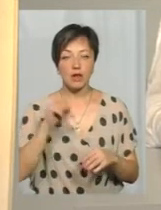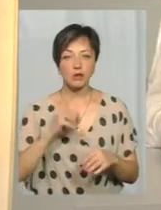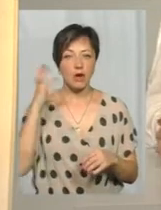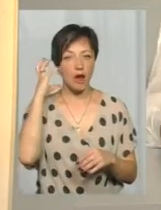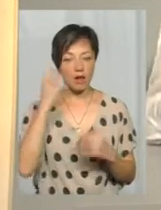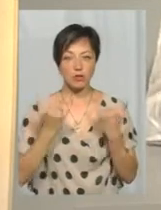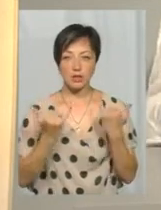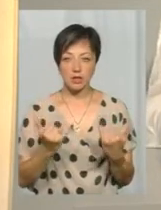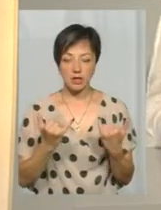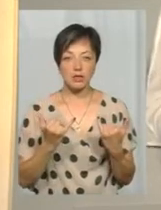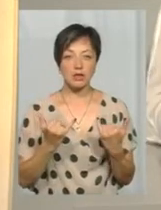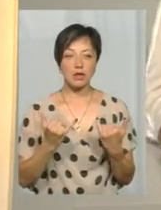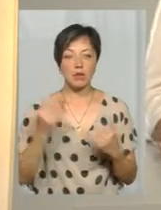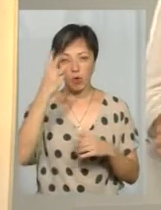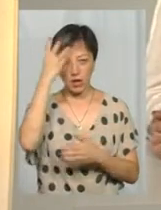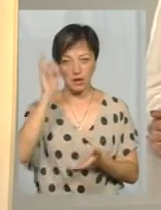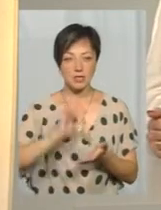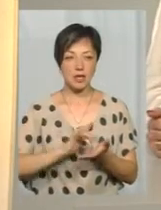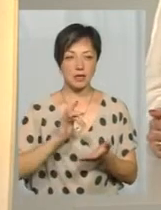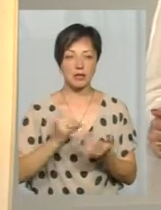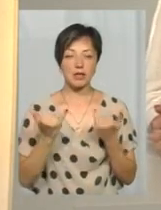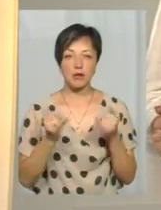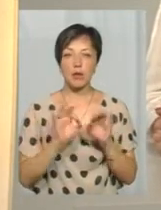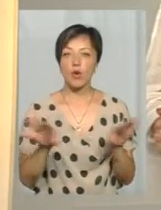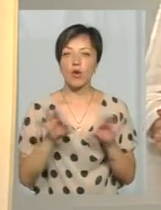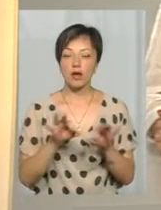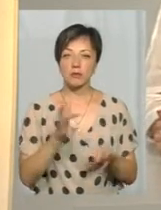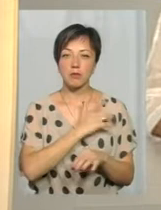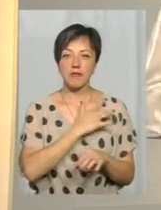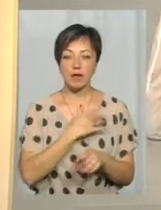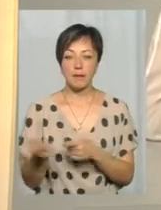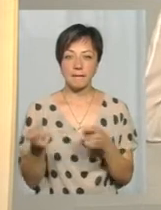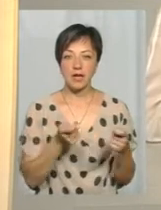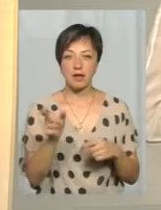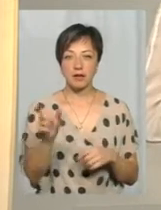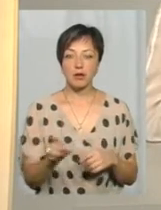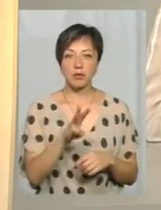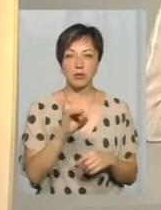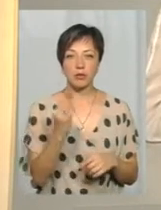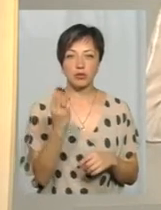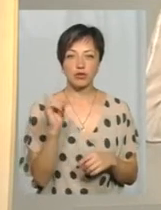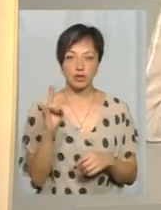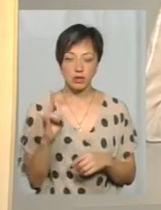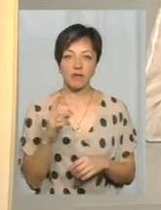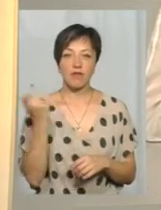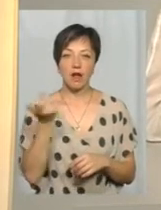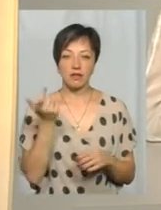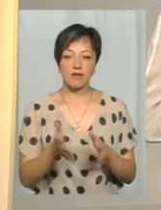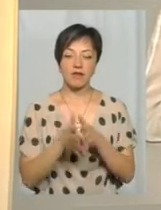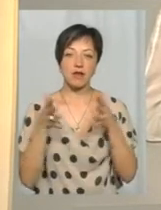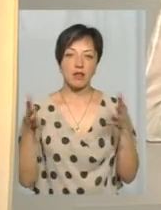радіо поділя «Центр»? Нині пояснював приватний перевізник Олександр Мішин, він власник